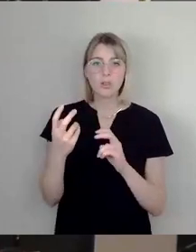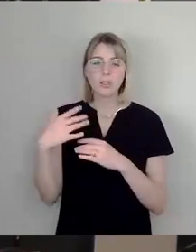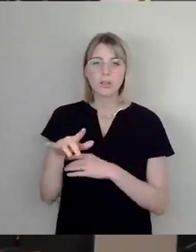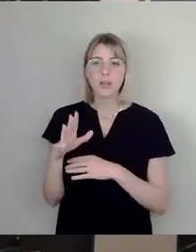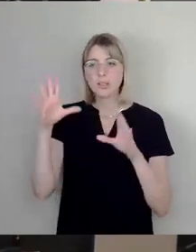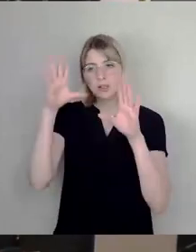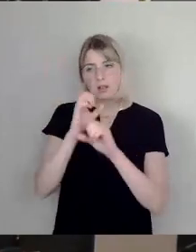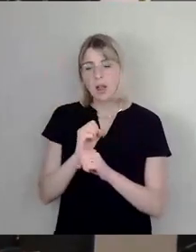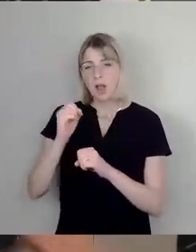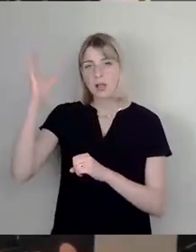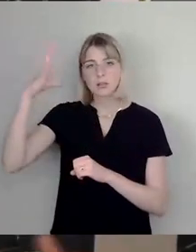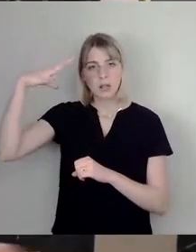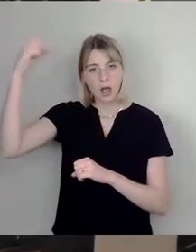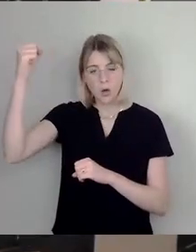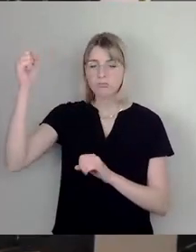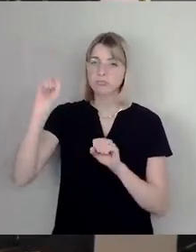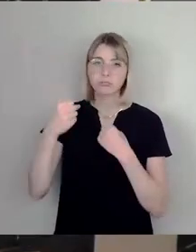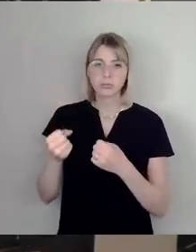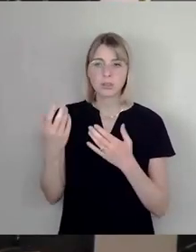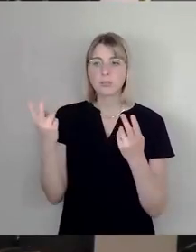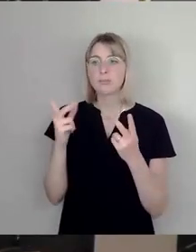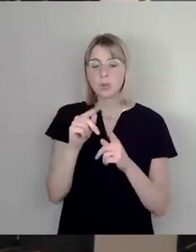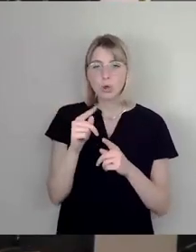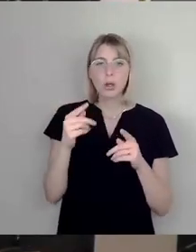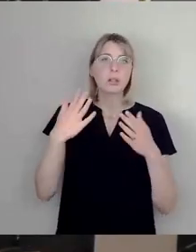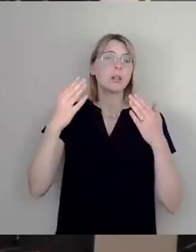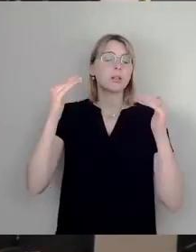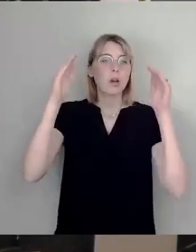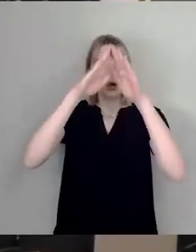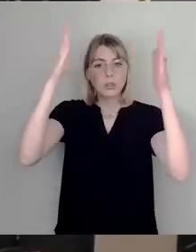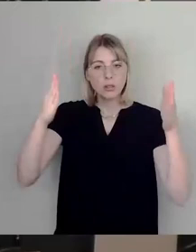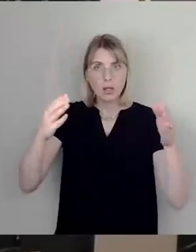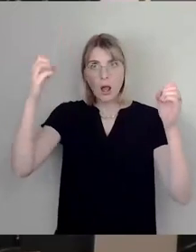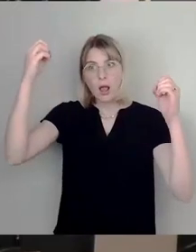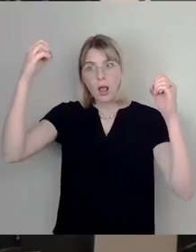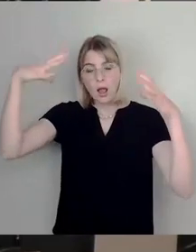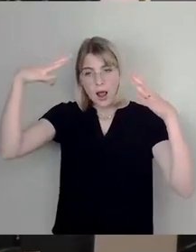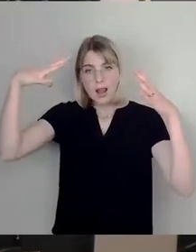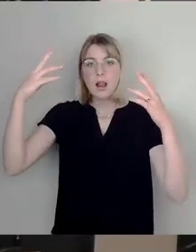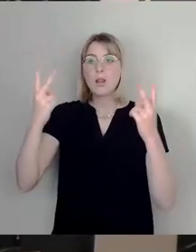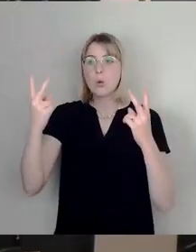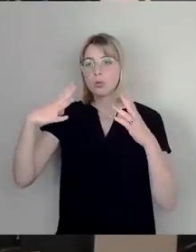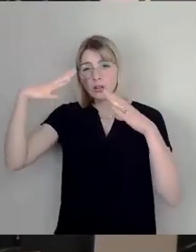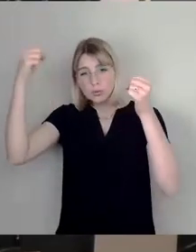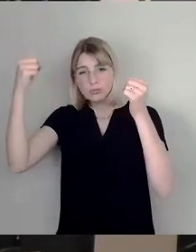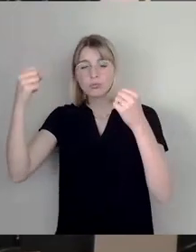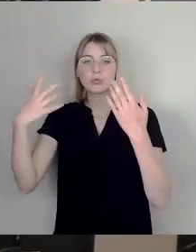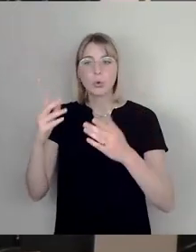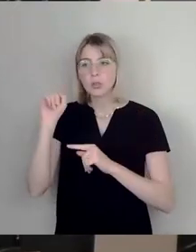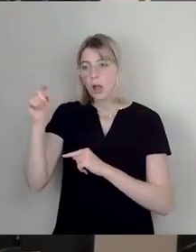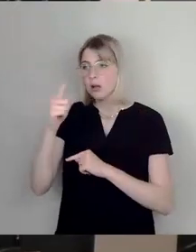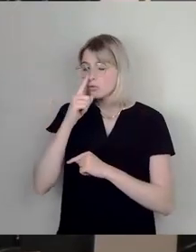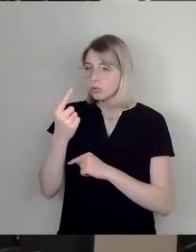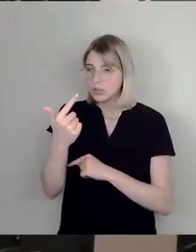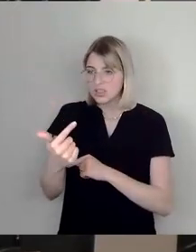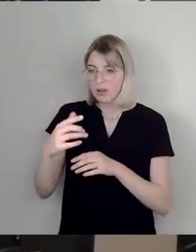heißt, in den Containern ist es quasi entweder für alle hell oder für alle dunkel. Draußen stehen irgendwie drei traurige Bänke, sonst gibt es da gar nichts. Es gibt keinen Baum, keinen Strauch.